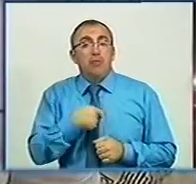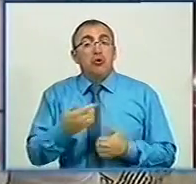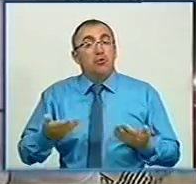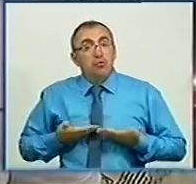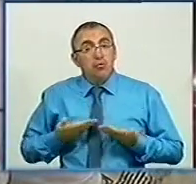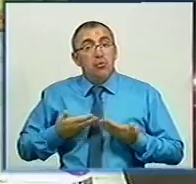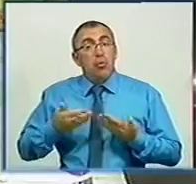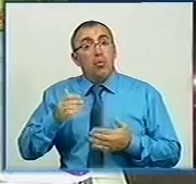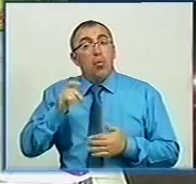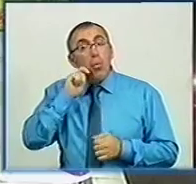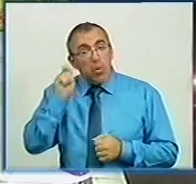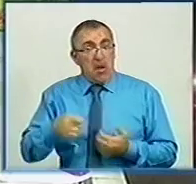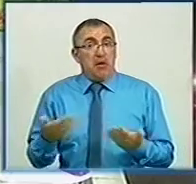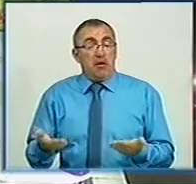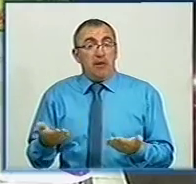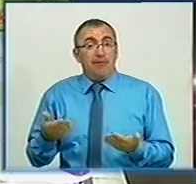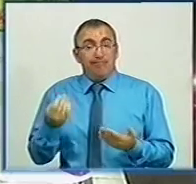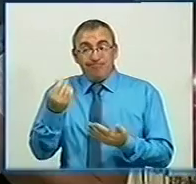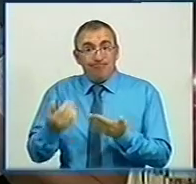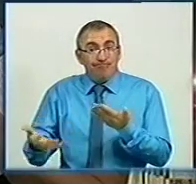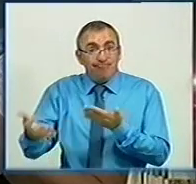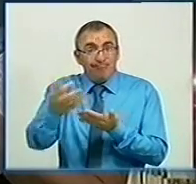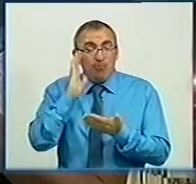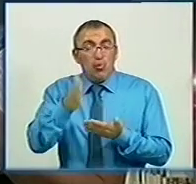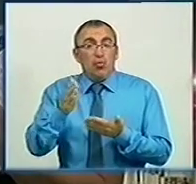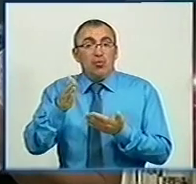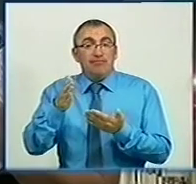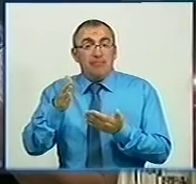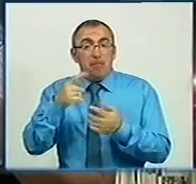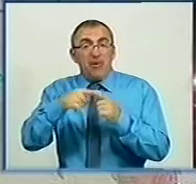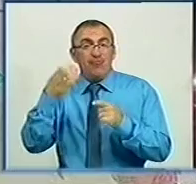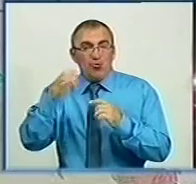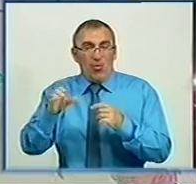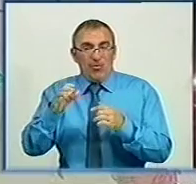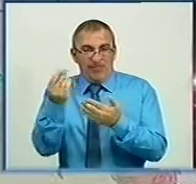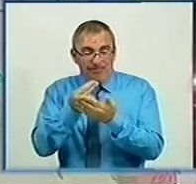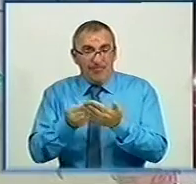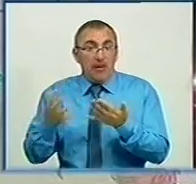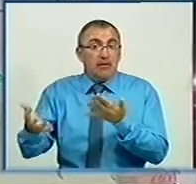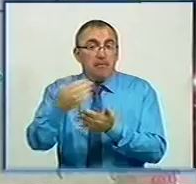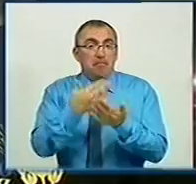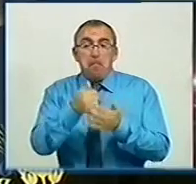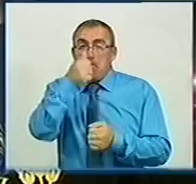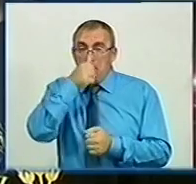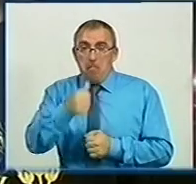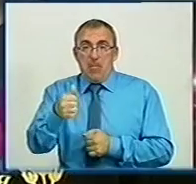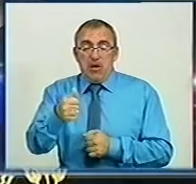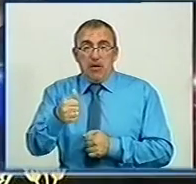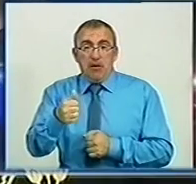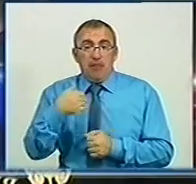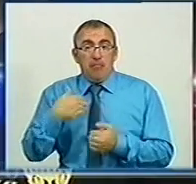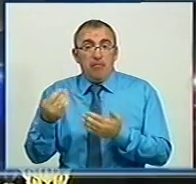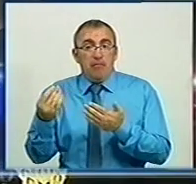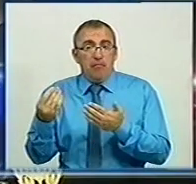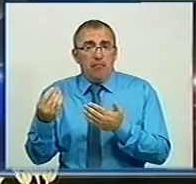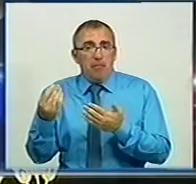в Україні. На продаж підуть з півсотні таких малюнків. Молодіжна громадська організація збирала їх близько місяця. Ми провели флешмоб на Малю